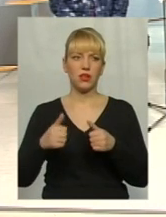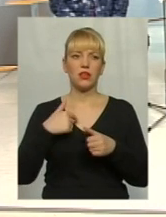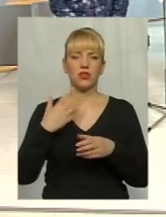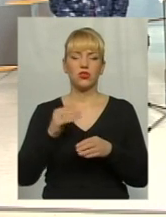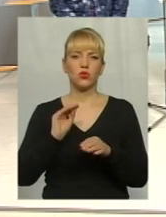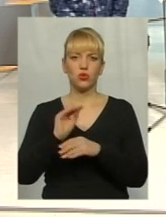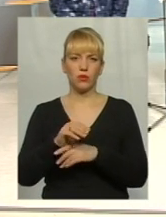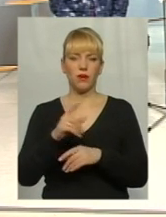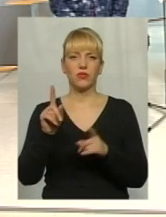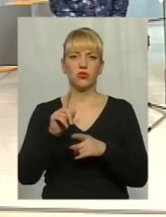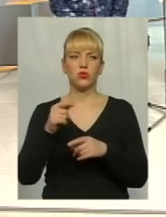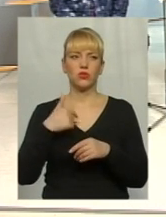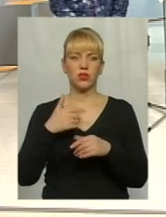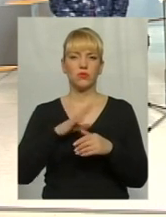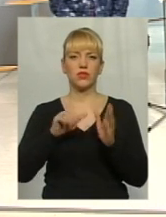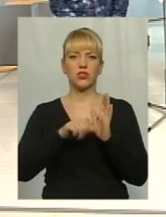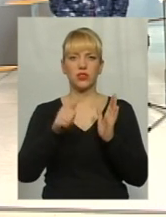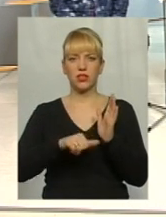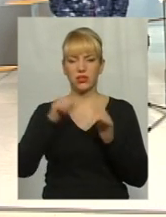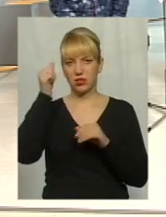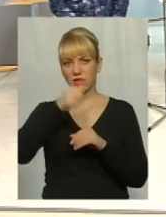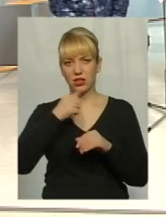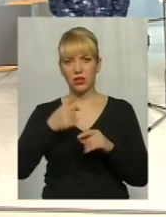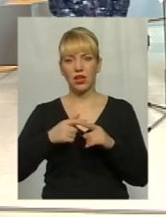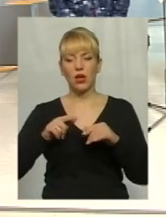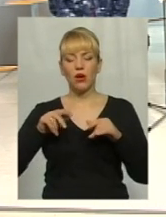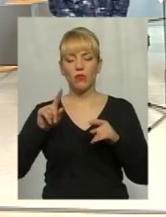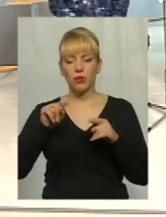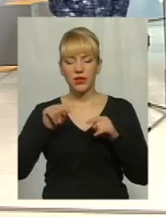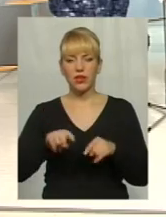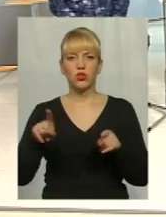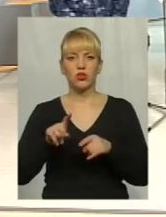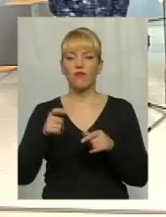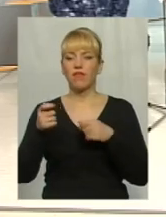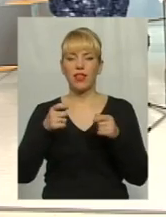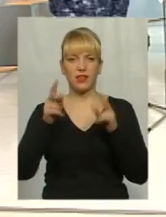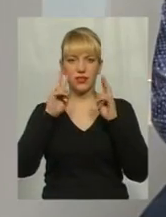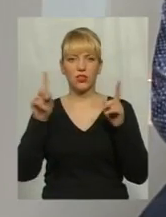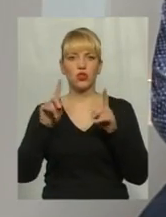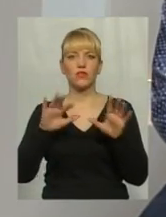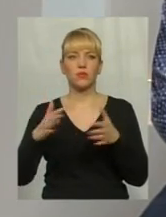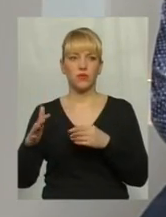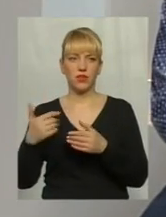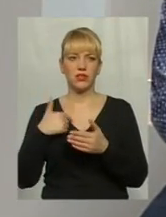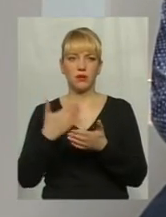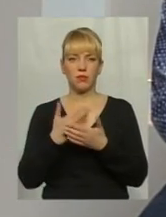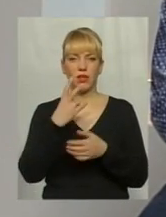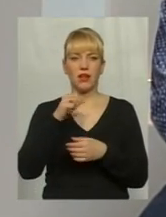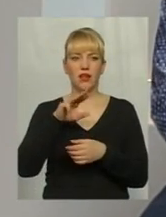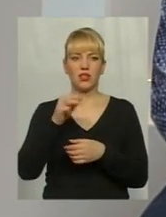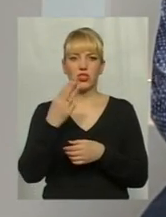такі деколи були, особливо за 16 рік, процеси про те, що навіть влада не знала, що вони відбуваються. Ви знаєте, у нас на Тішинській